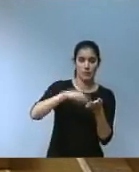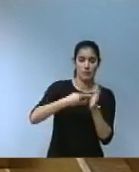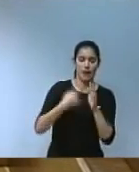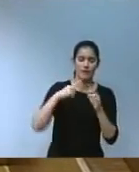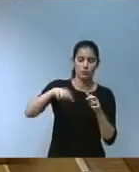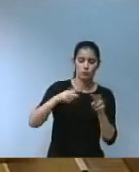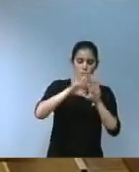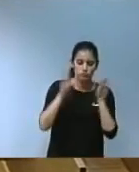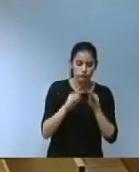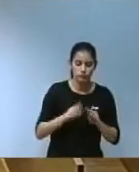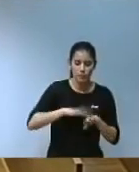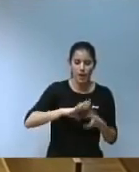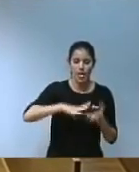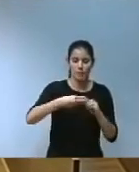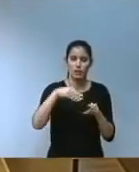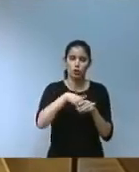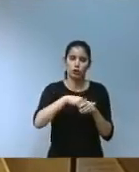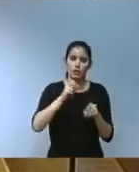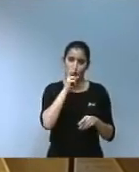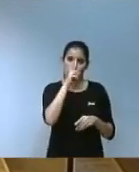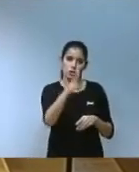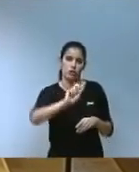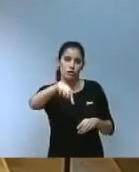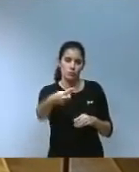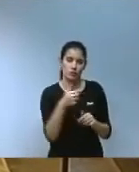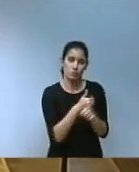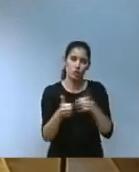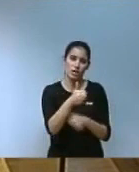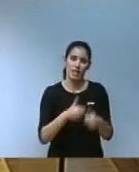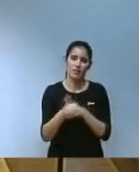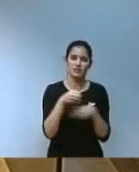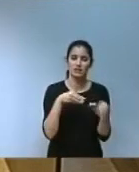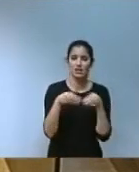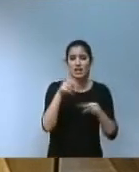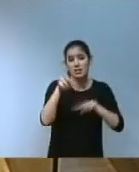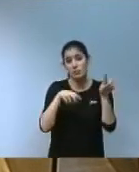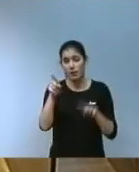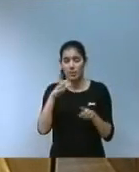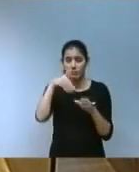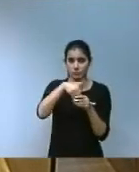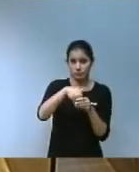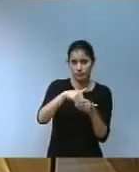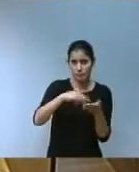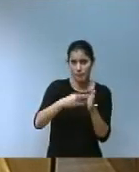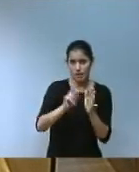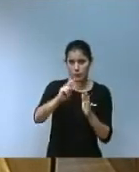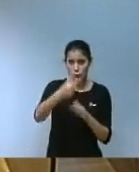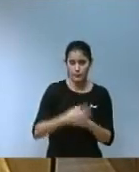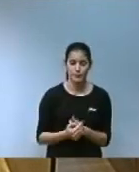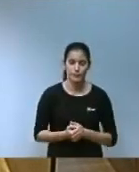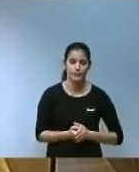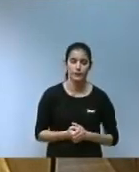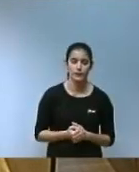seu contingut per adaptar-ho i concretar-ho en les prioritats estratègiques que quedarà contingudes en el segon pla bienal